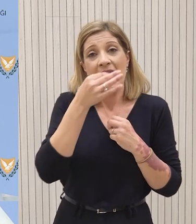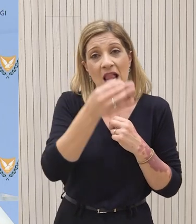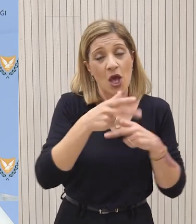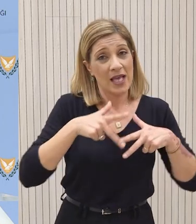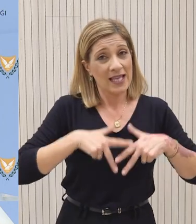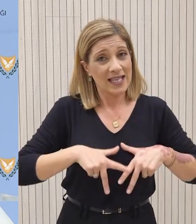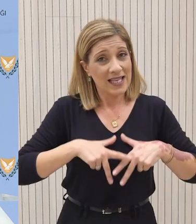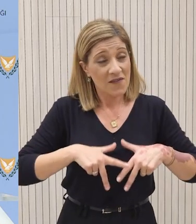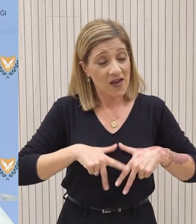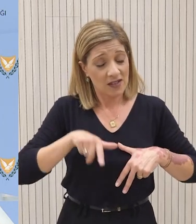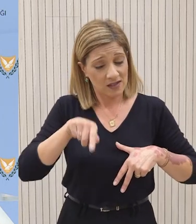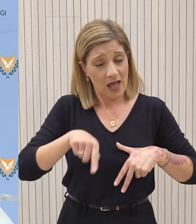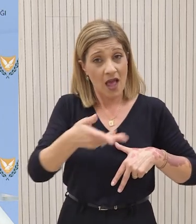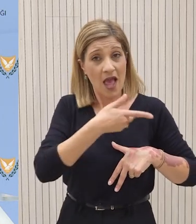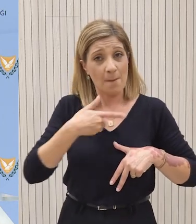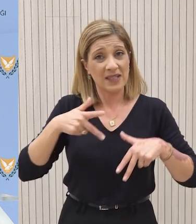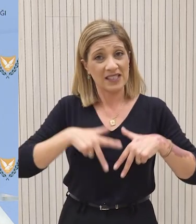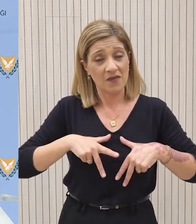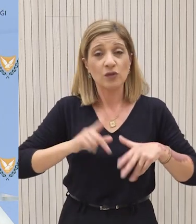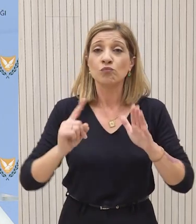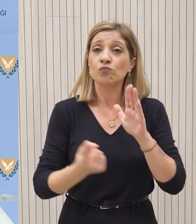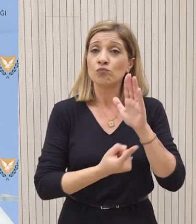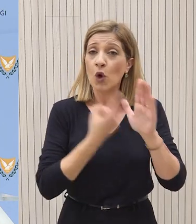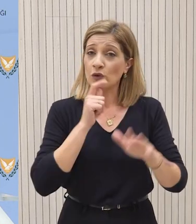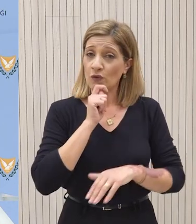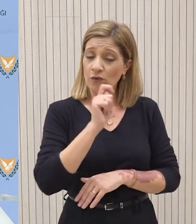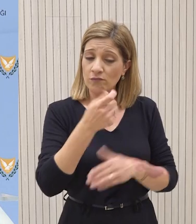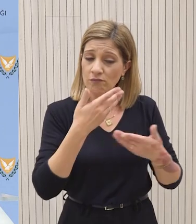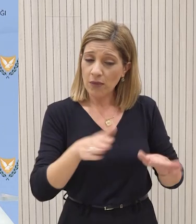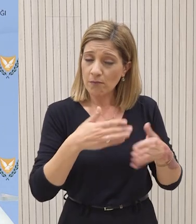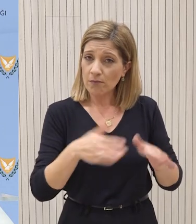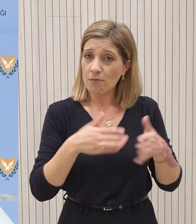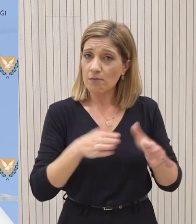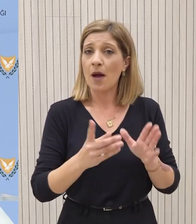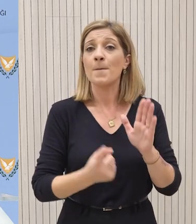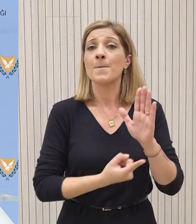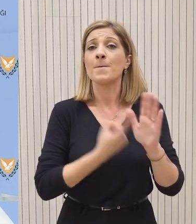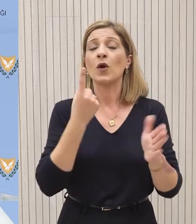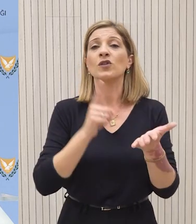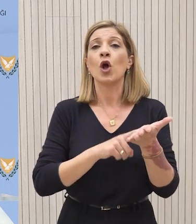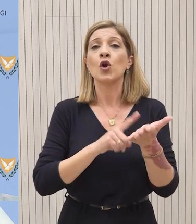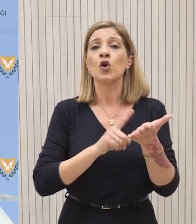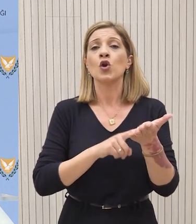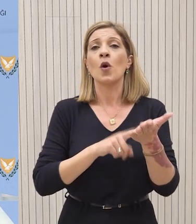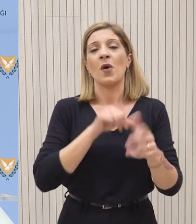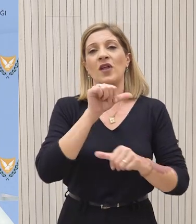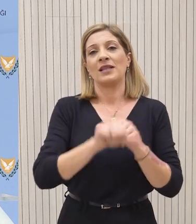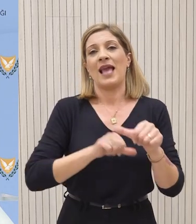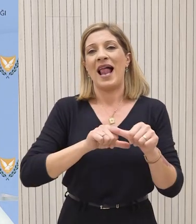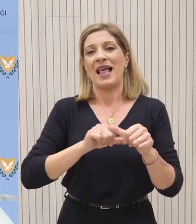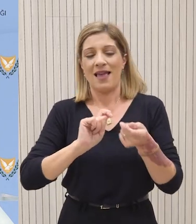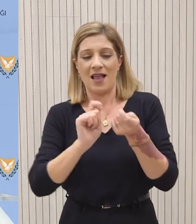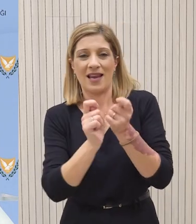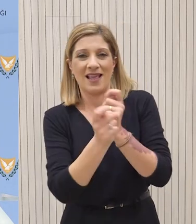κυβέρνηση έχει προχωρήσει για πρώτη φορά και είναι με πρόταση με νομοσχέδιο αυτής της κυβέρνησης που θα υπάρξει για πρώτη φορά νομοθετική ρύθμιση που διέπει